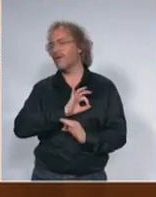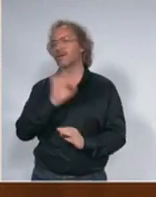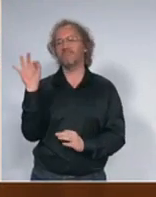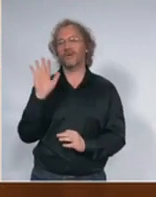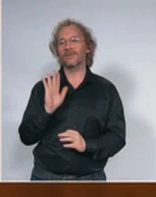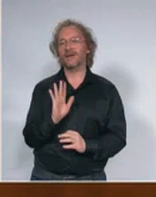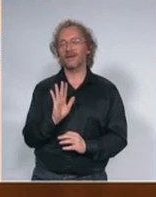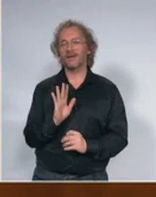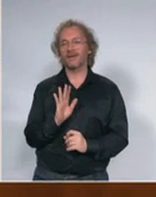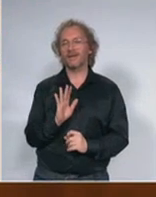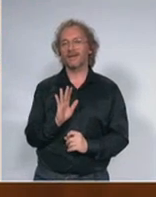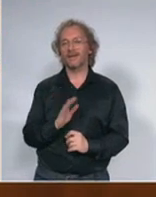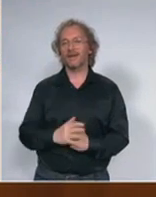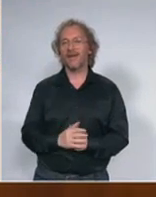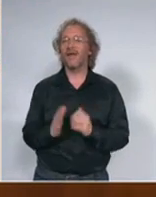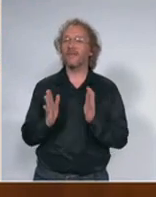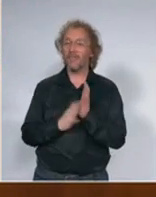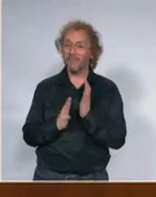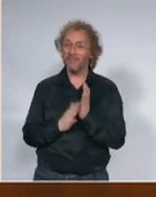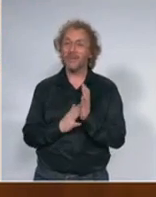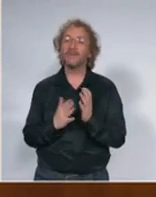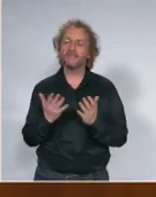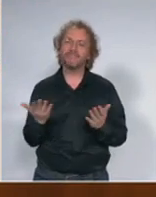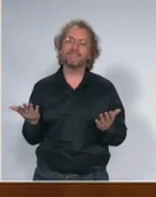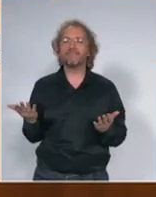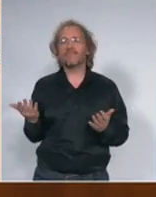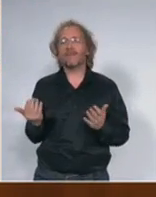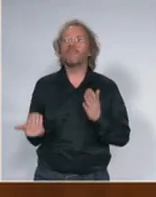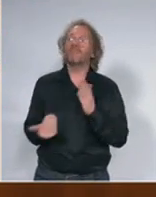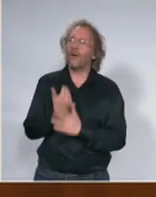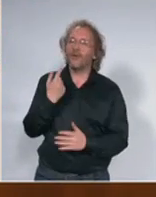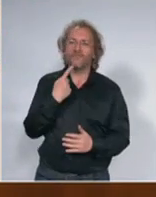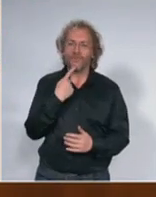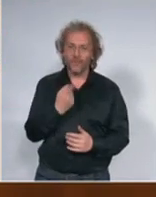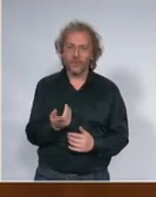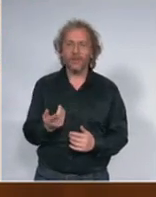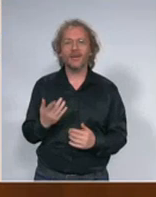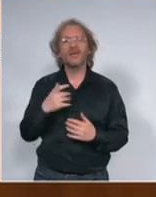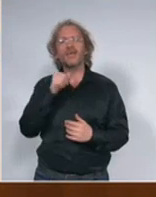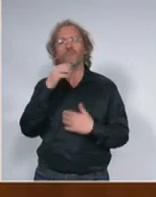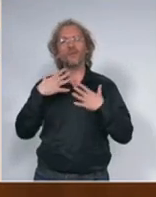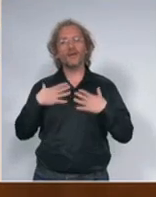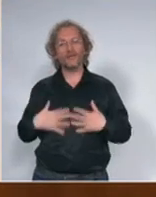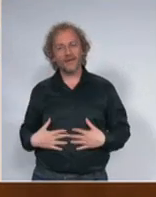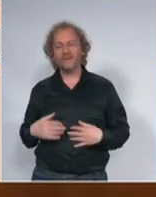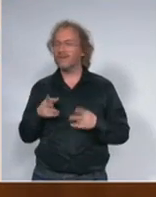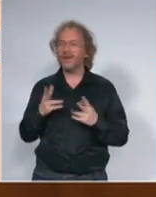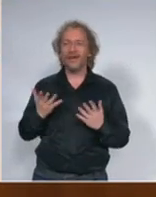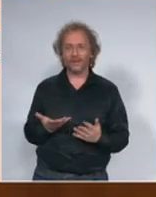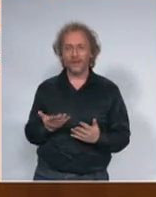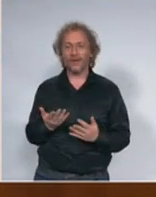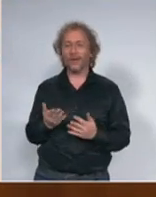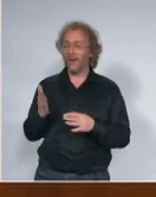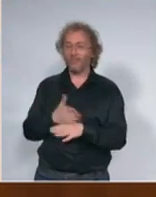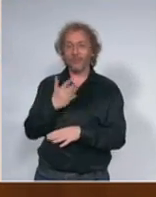se virus ponovo pojavi nazavno ne zna se koliki će biti imunitet od ove bolesti neki kažu nekoliko godina neki kažu